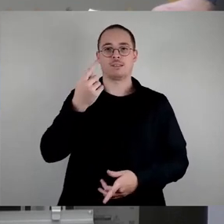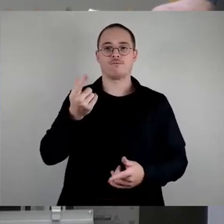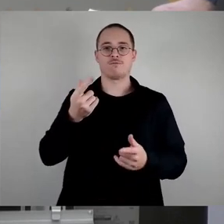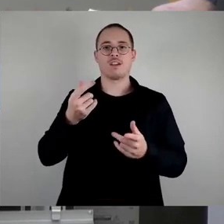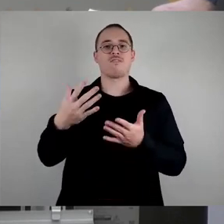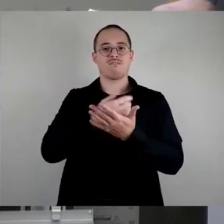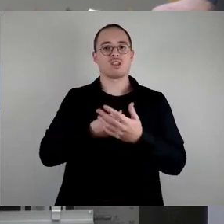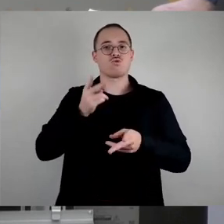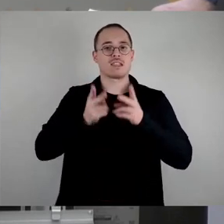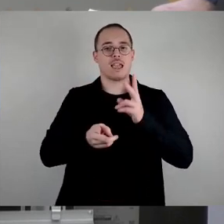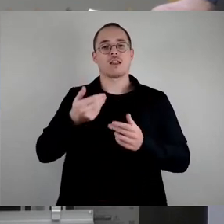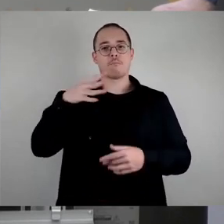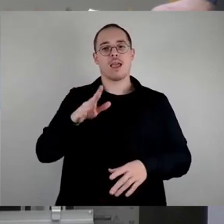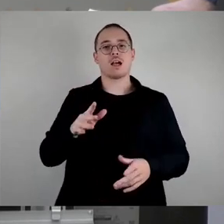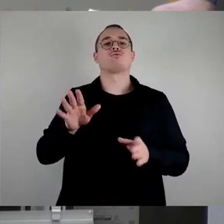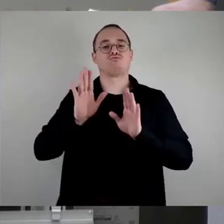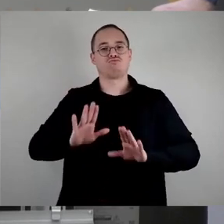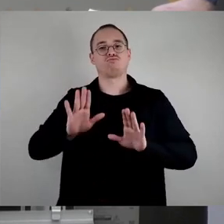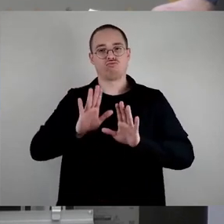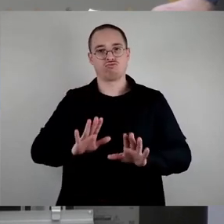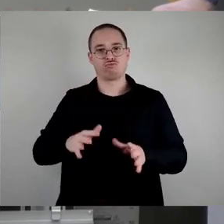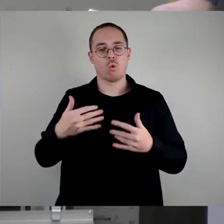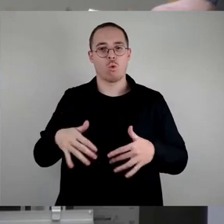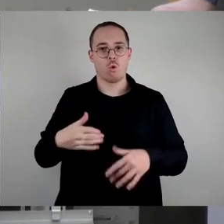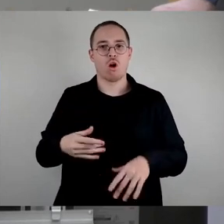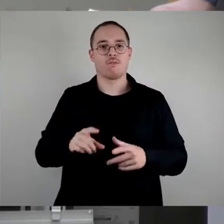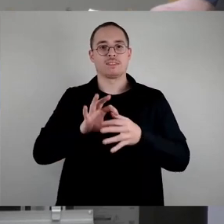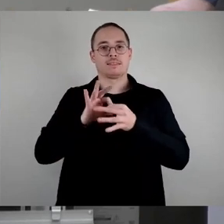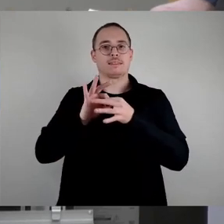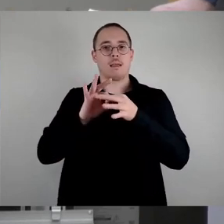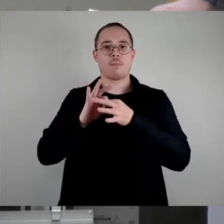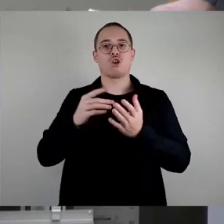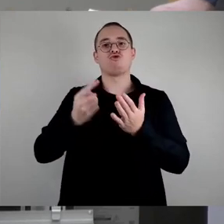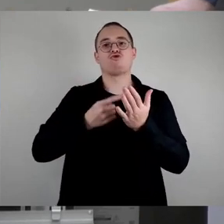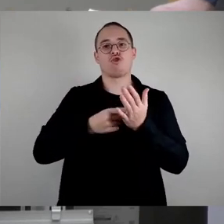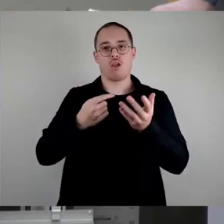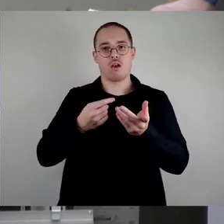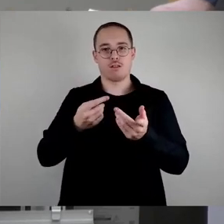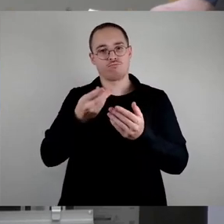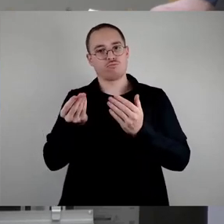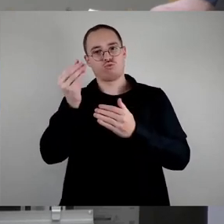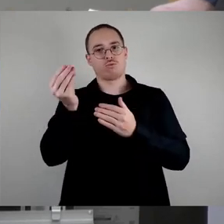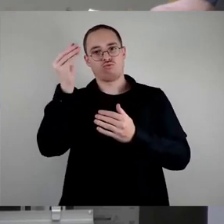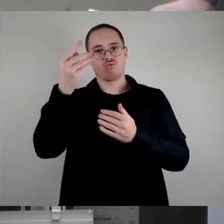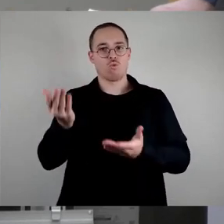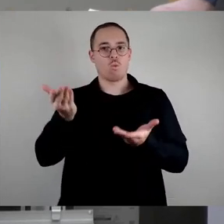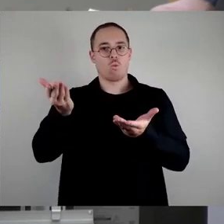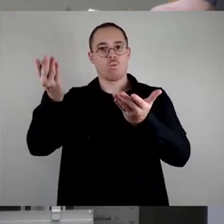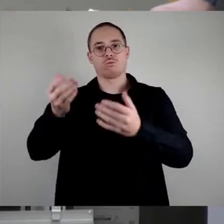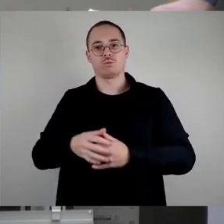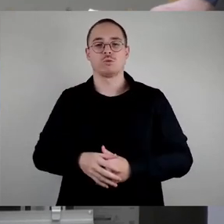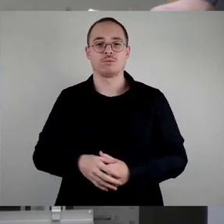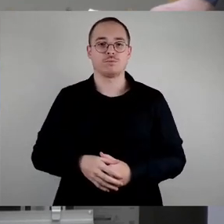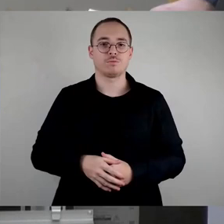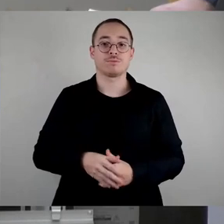Steuererhebung. Deshalb sollten wir das nicht zum Vorwand nehmen, sondern wir sollten diesen Punkt Prüfung einer Verpackungssteuer